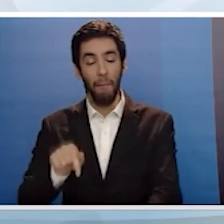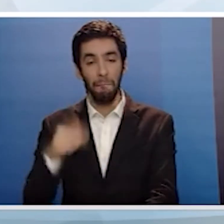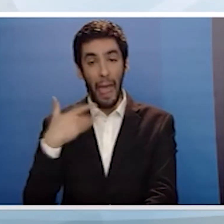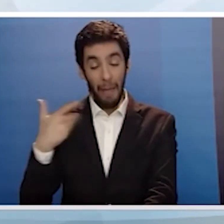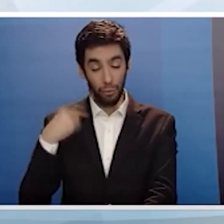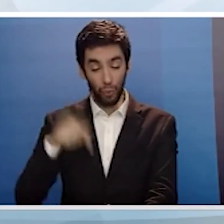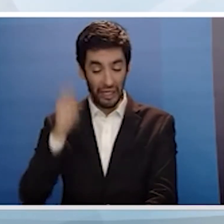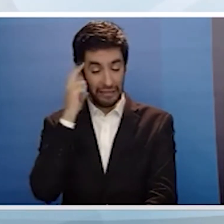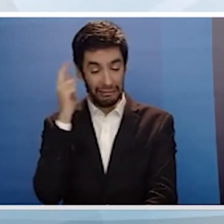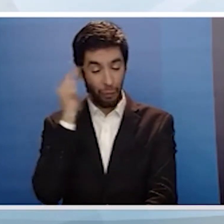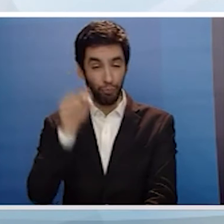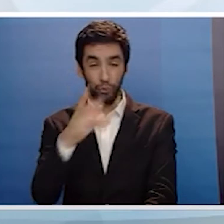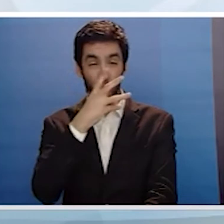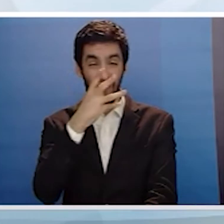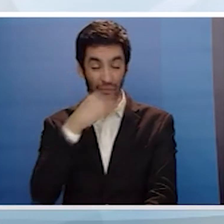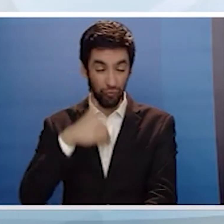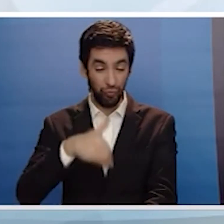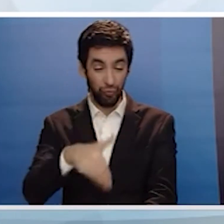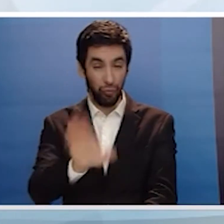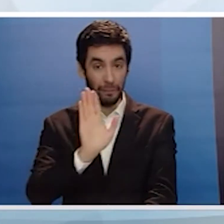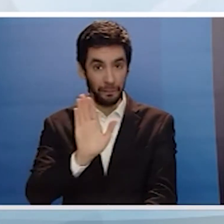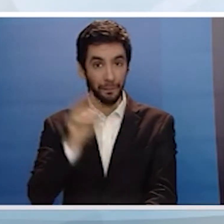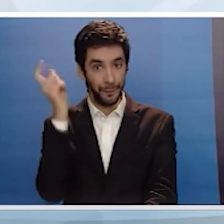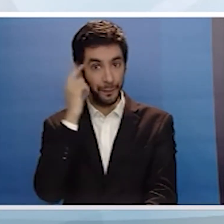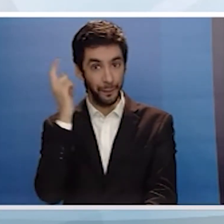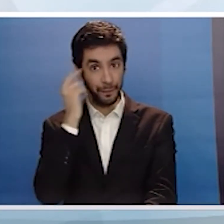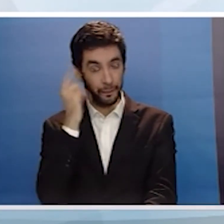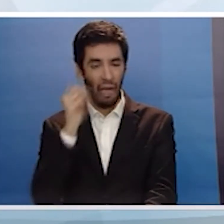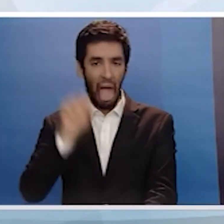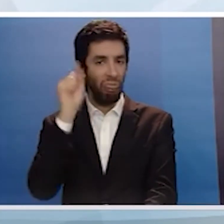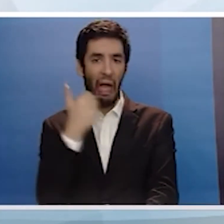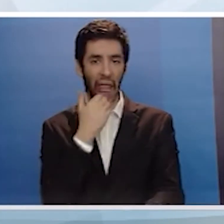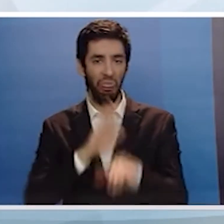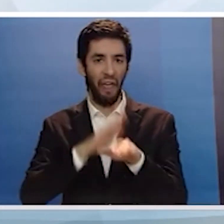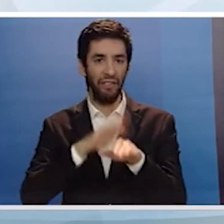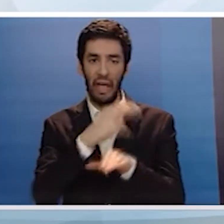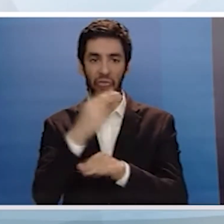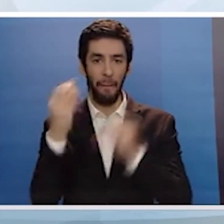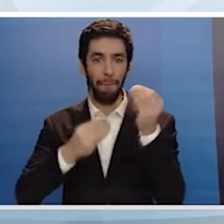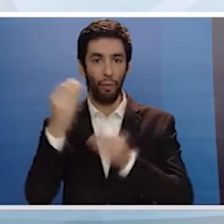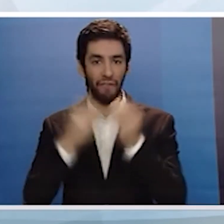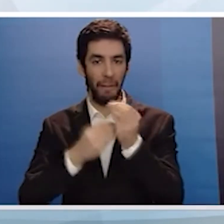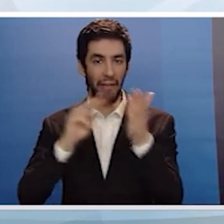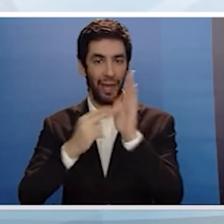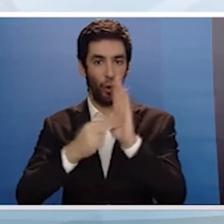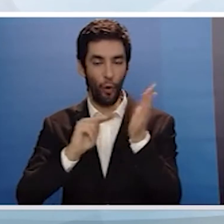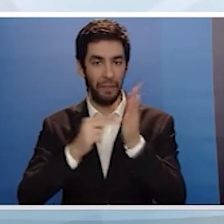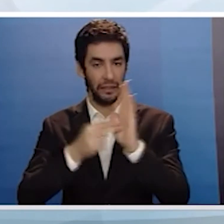ως κόμμα δεν φέρουμε καμία ευθύνη Άλλοι έχουν την ευθύνη για την οικονομική κρίση που έπληξε την πατρίδα μας